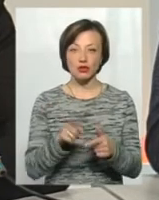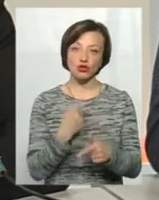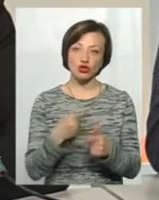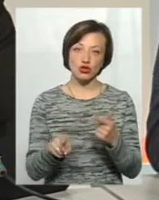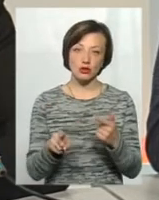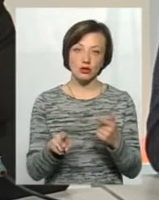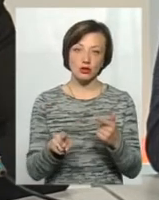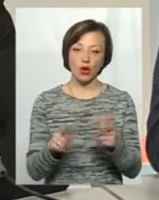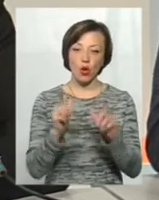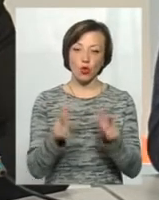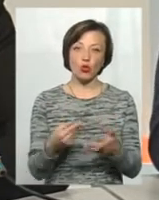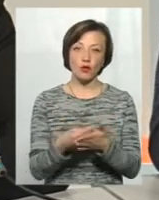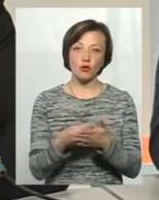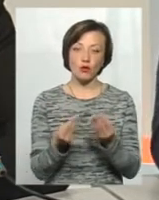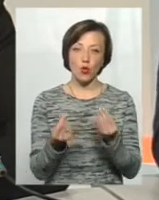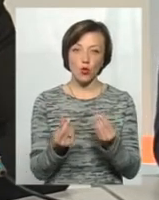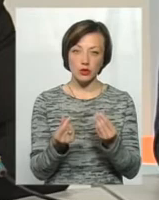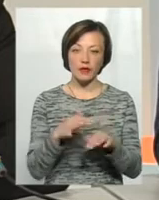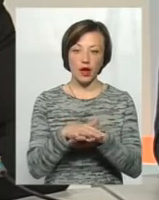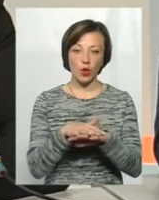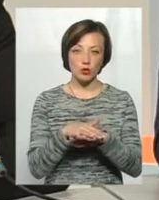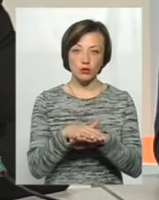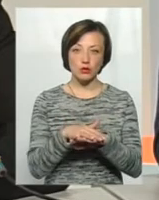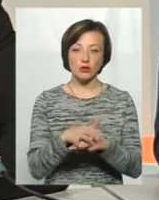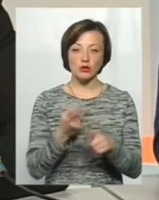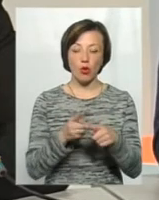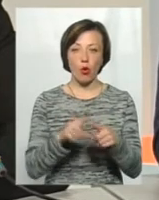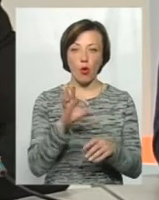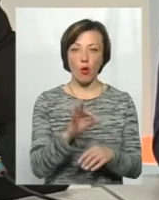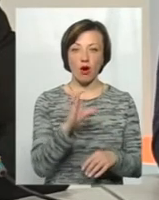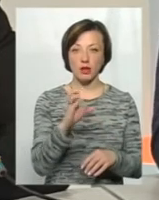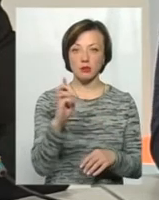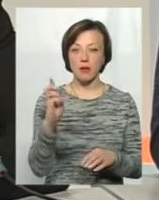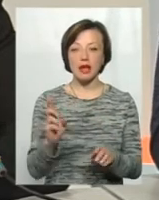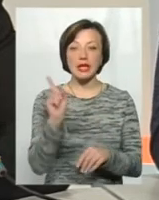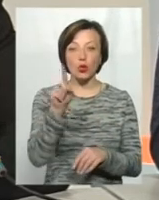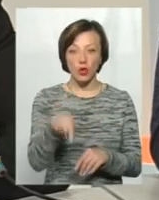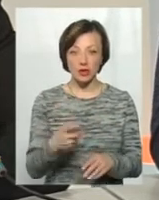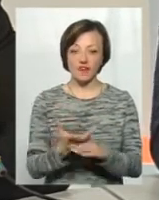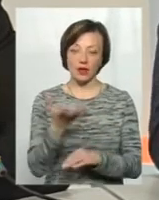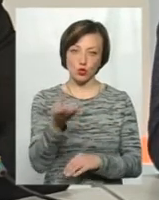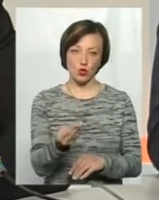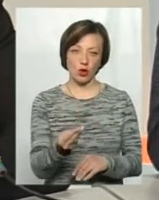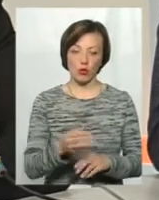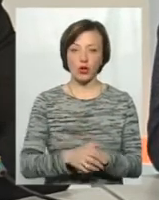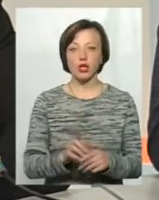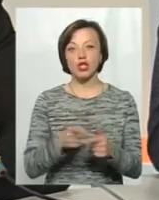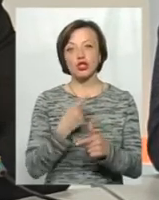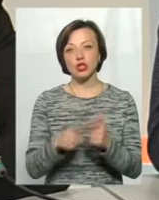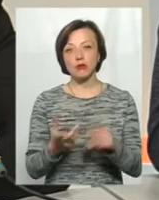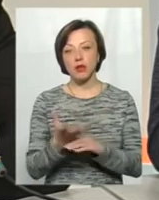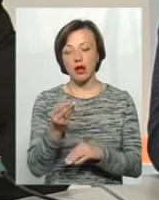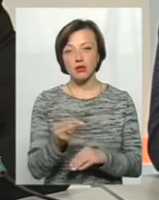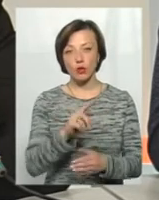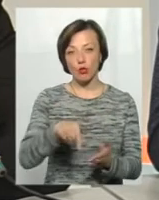готову суму коштів на рахунку в цьому ОСББ. Тільки тоді ми фінансуємо. Чи вони платять